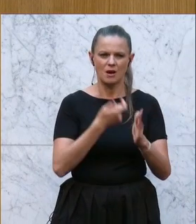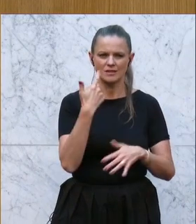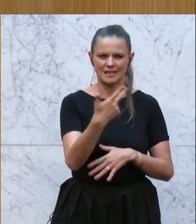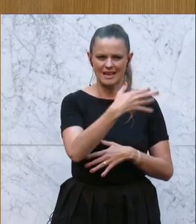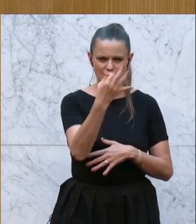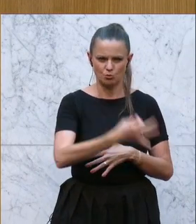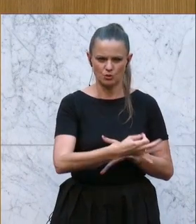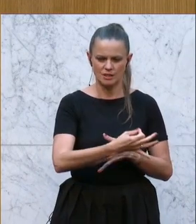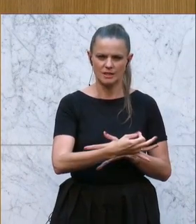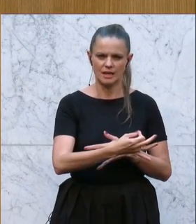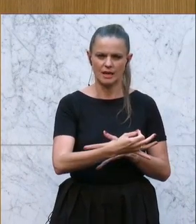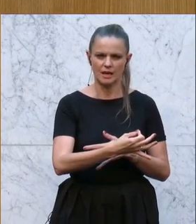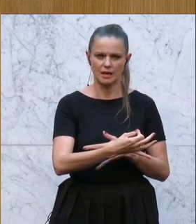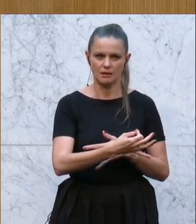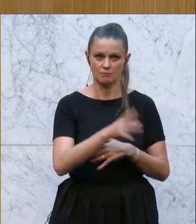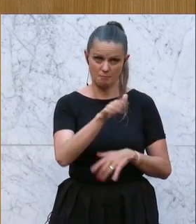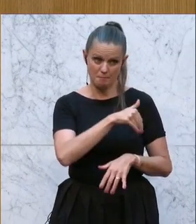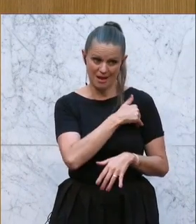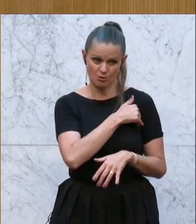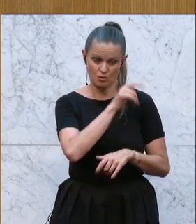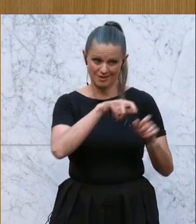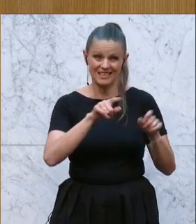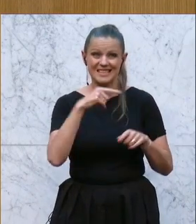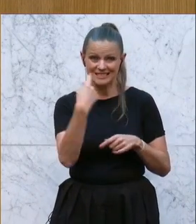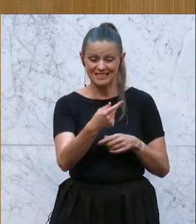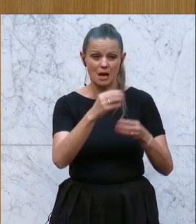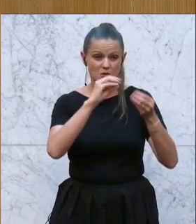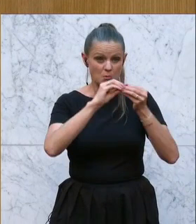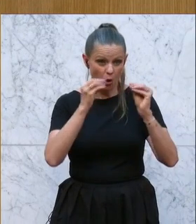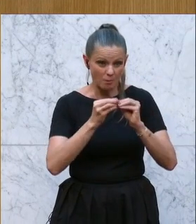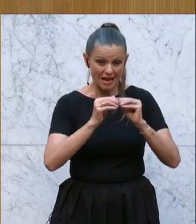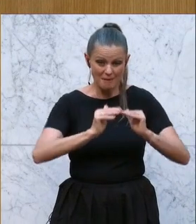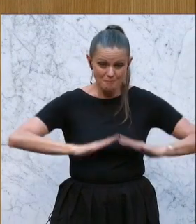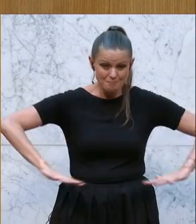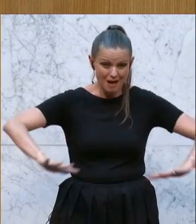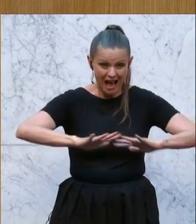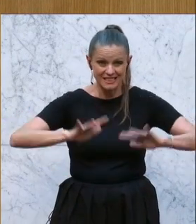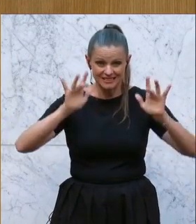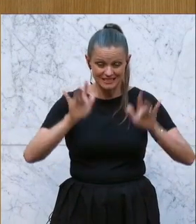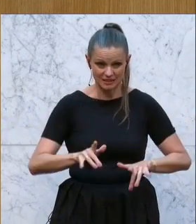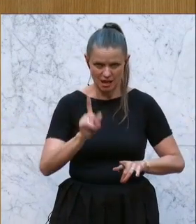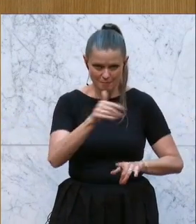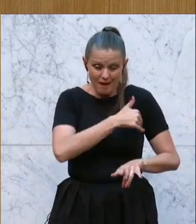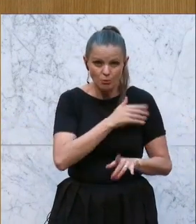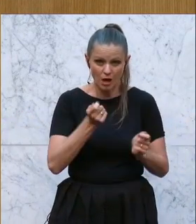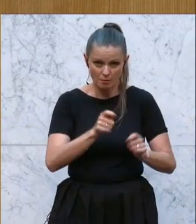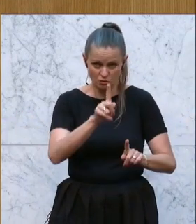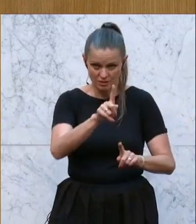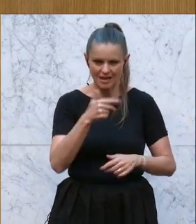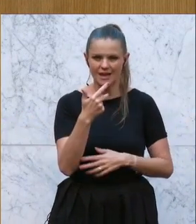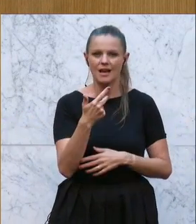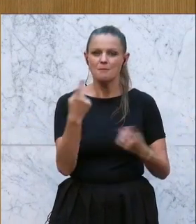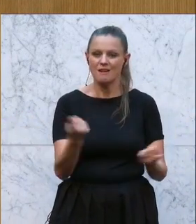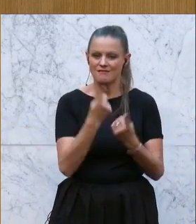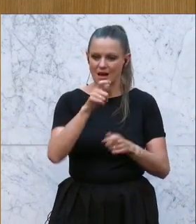Maturanten wohlgemerkt, Probleme mit genau diesen Grundlagen haben, dass sich hier 30 Prozent ihrer